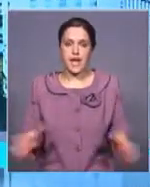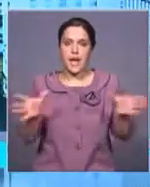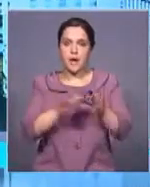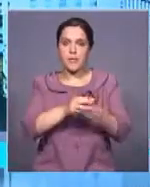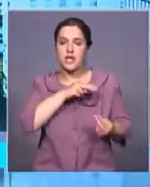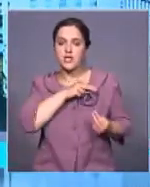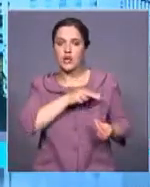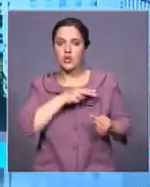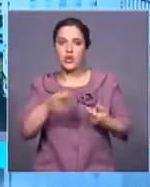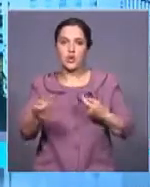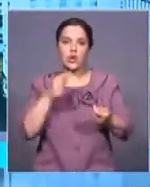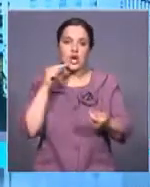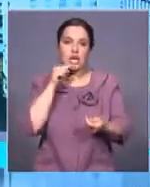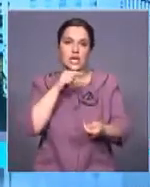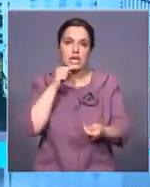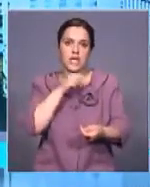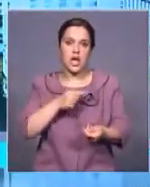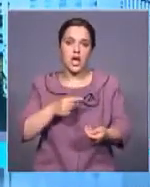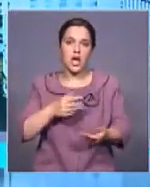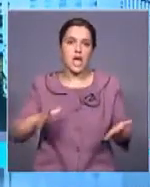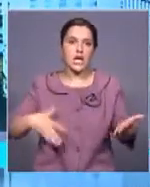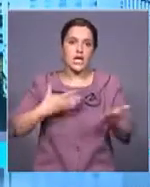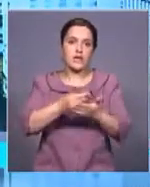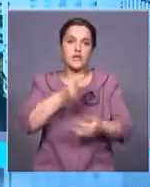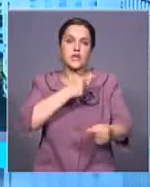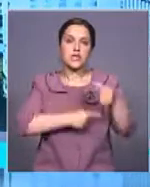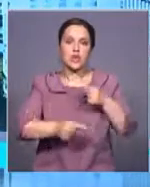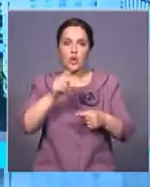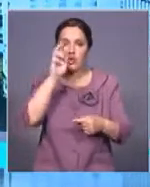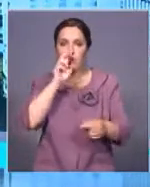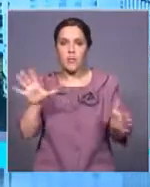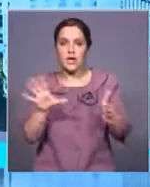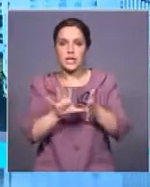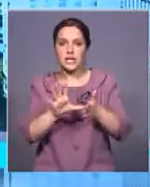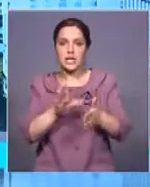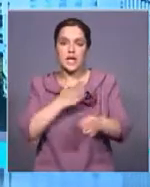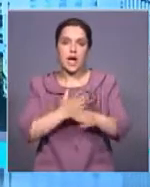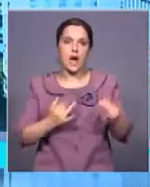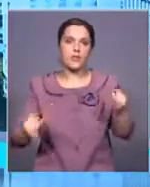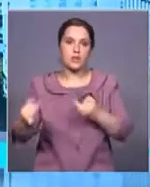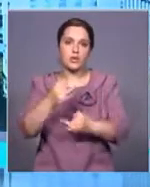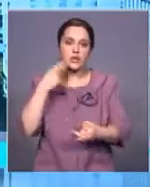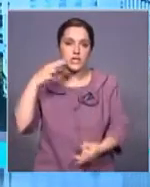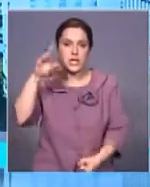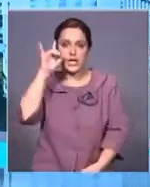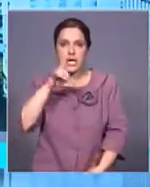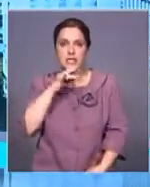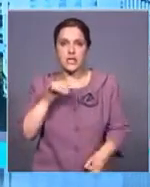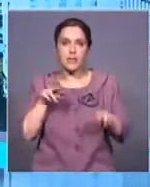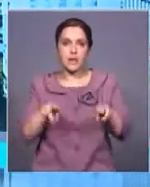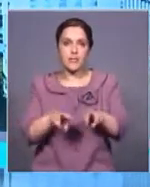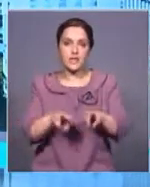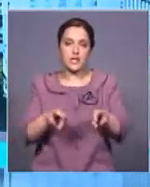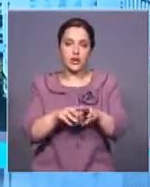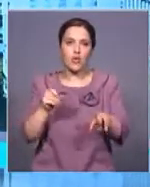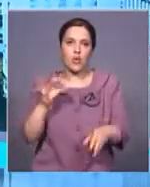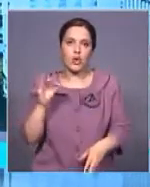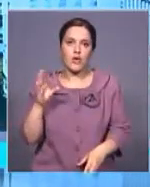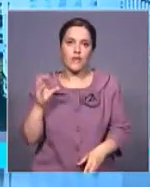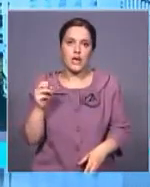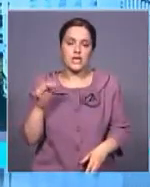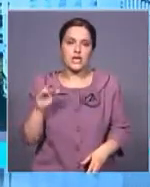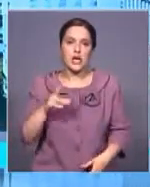Сотрудничество в торгово-экономической, инвестиционной и топливно-энергетической сферах обсудили президент Казахстана и премьер-министр